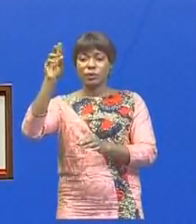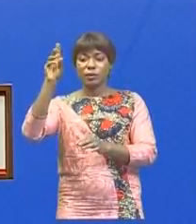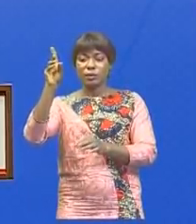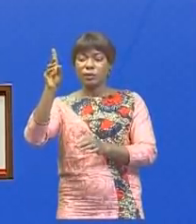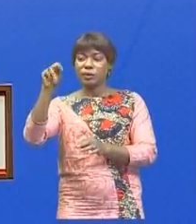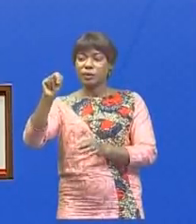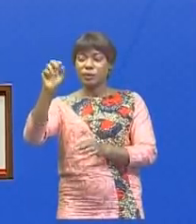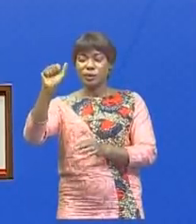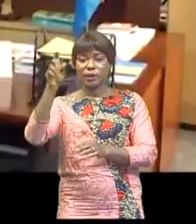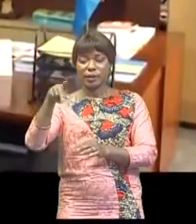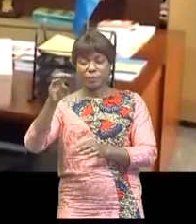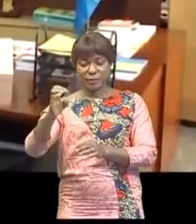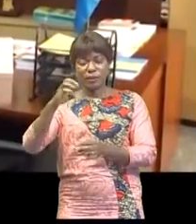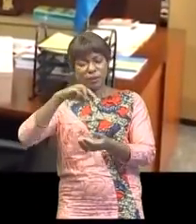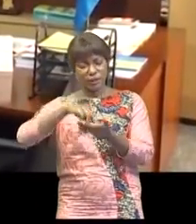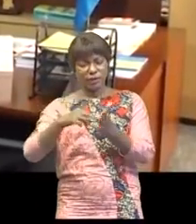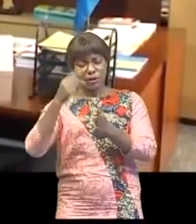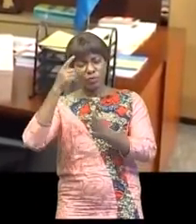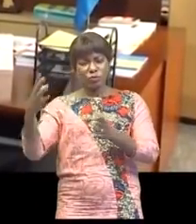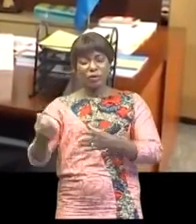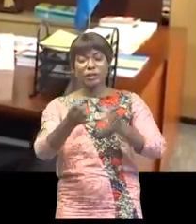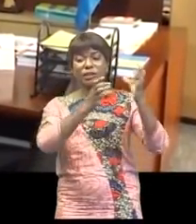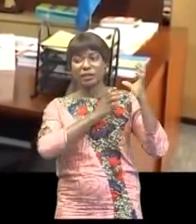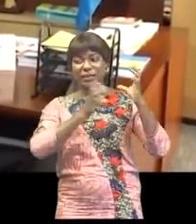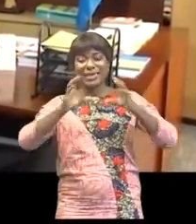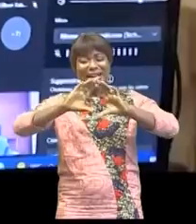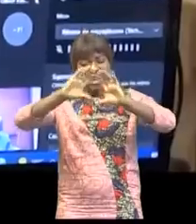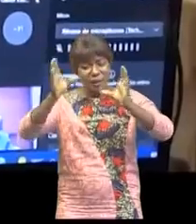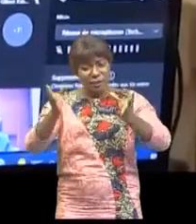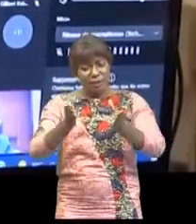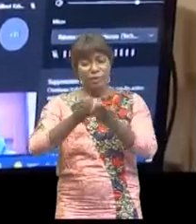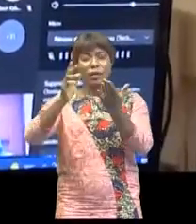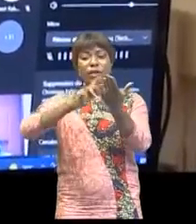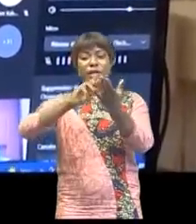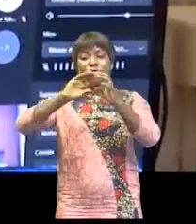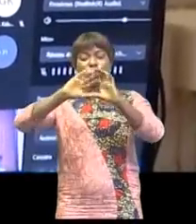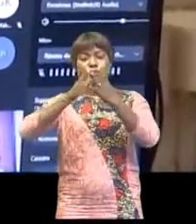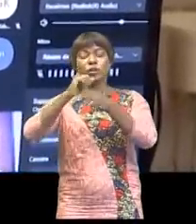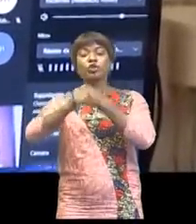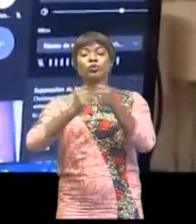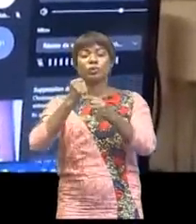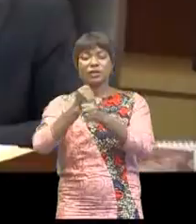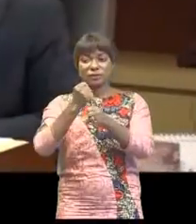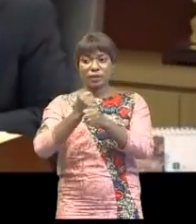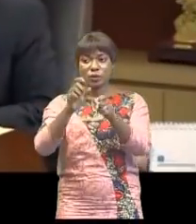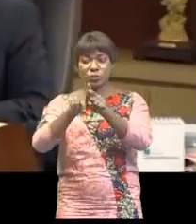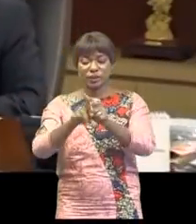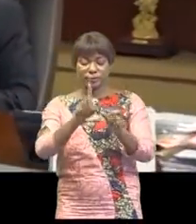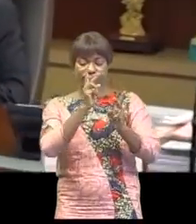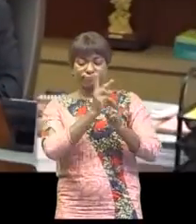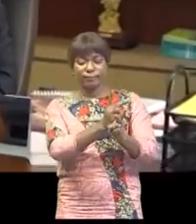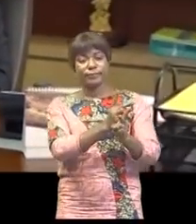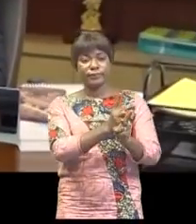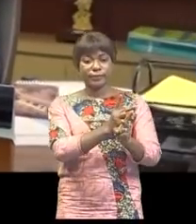cette structure, afin de lui permettre de prendre en charge l'ensemble du processus entrepreneurial. Elle garantit également